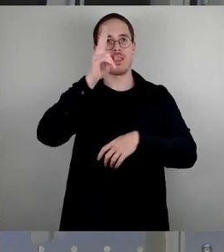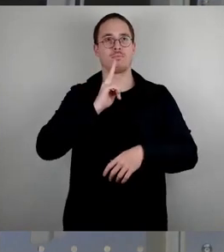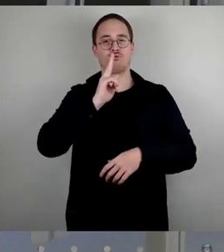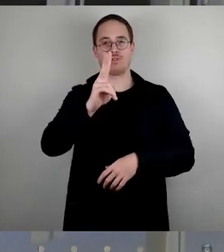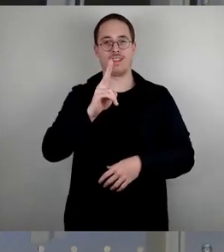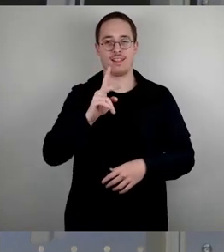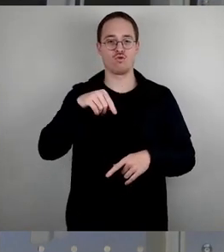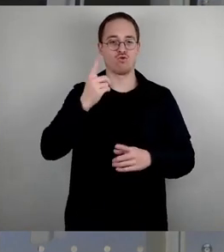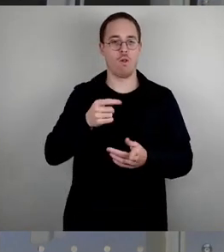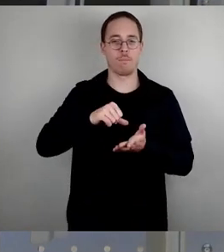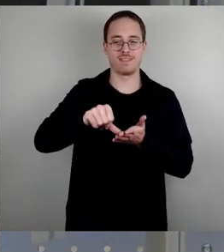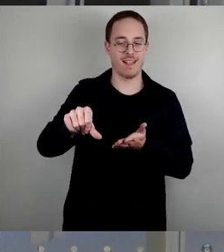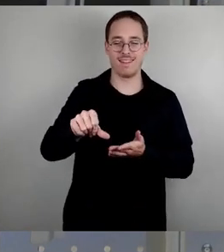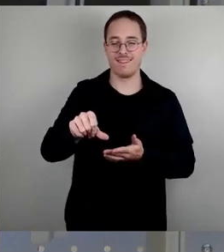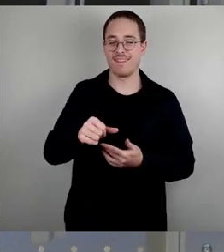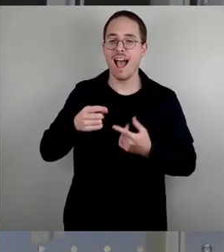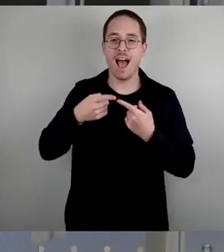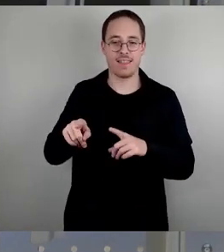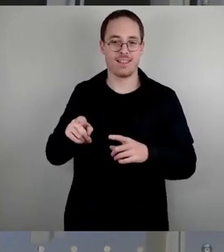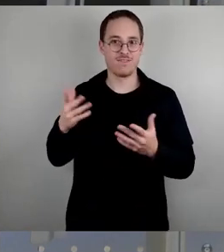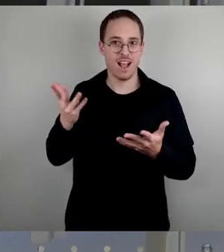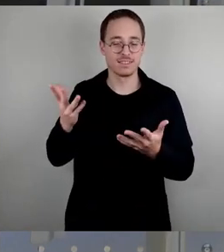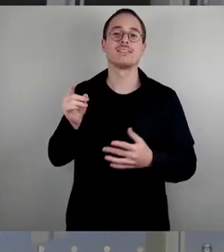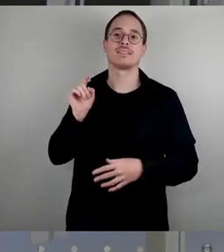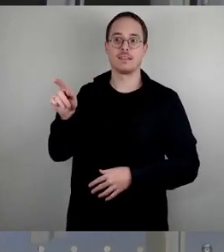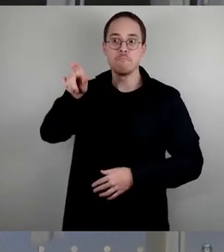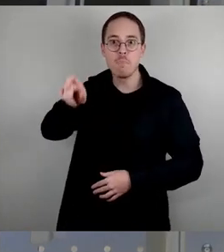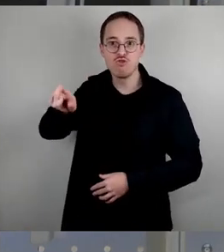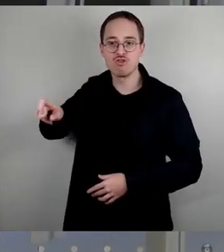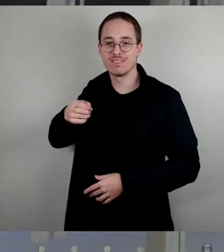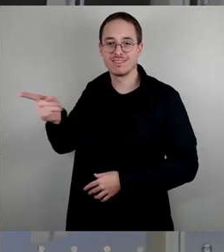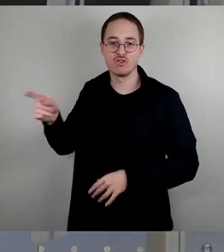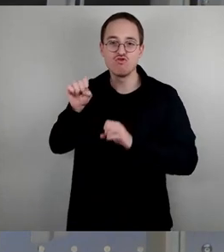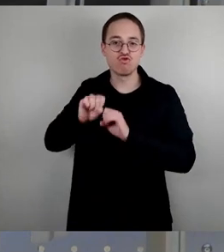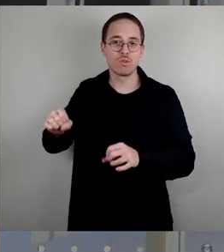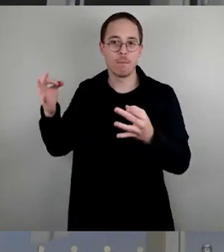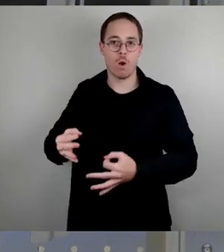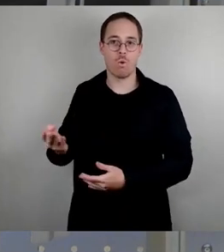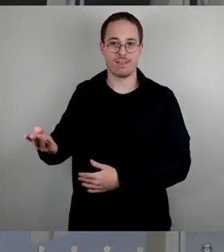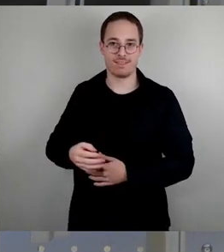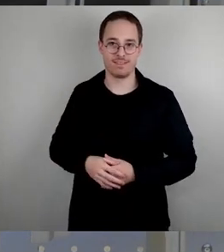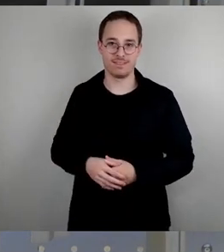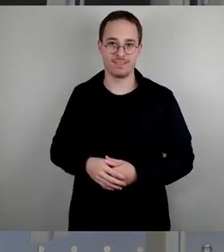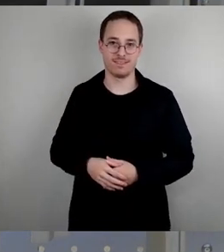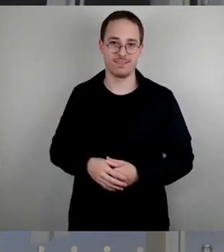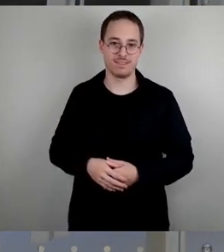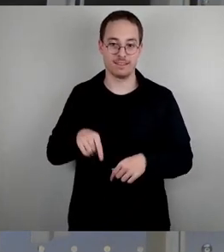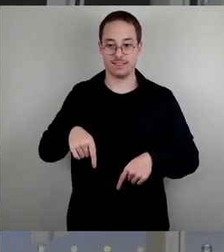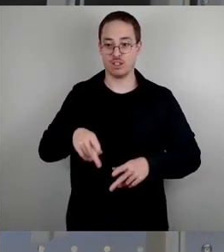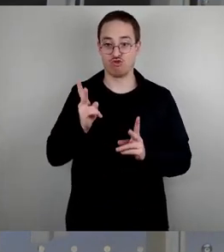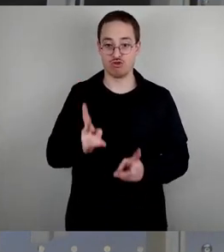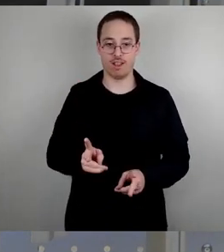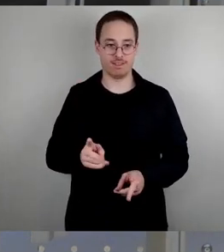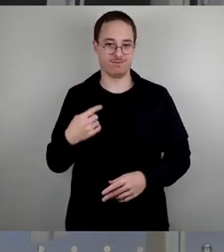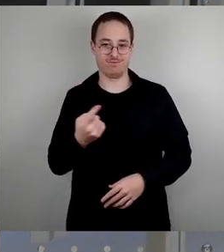und es geht darum, dass wir als Stadt unsere Aufgaben erfüllen und dass wir diesen Menschen diesen